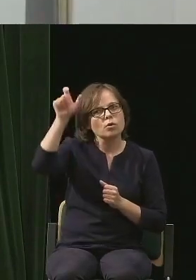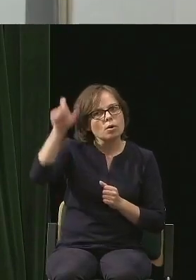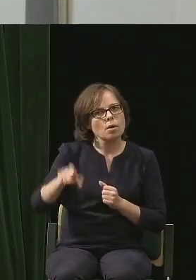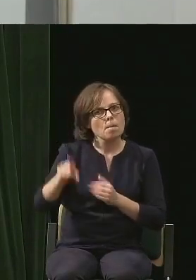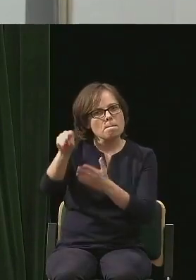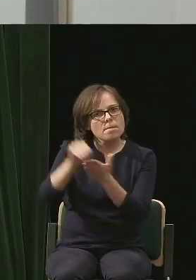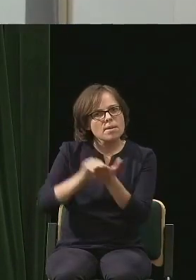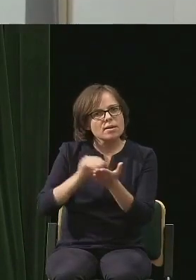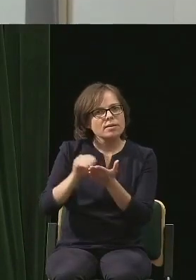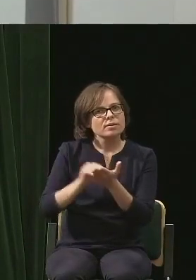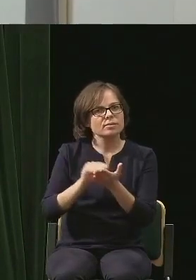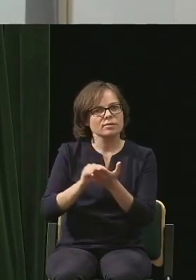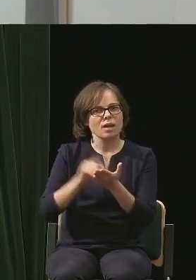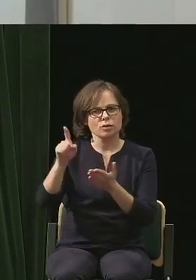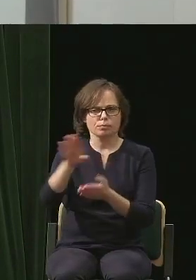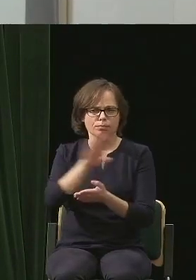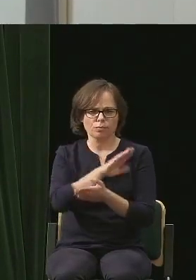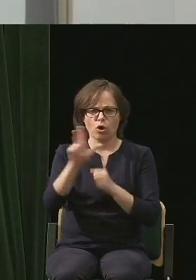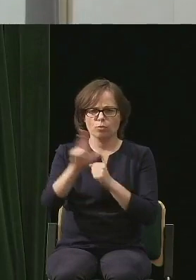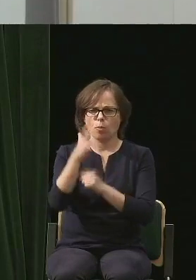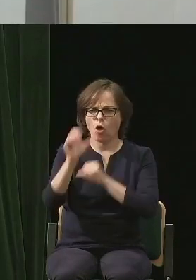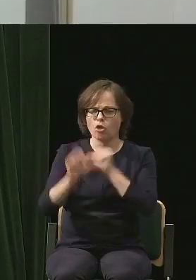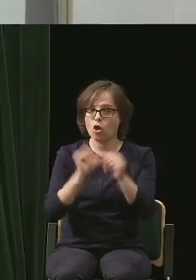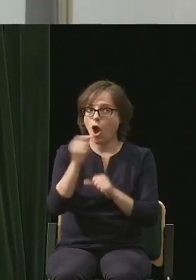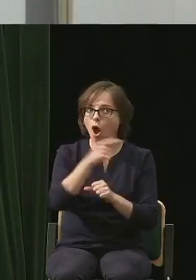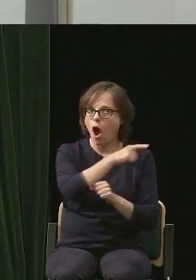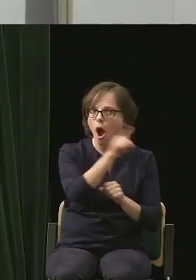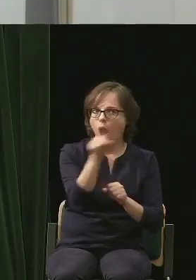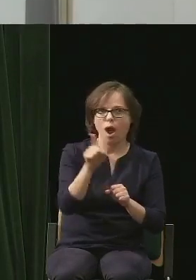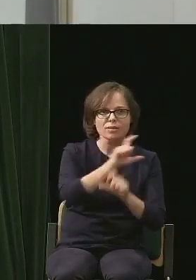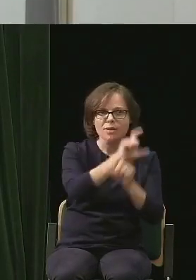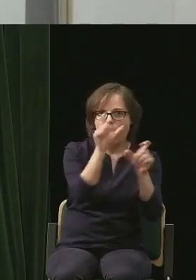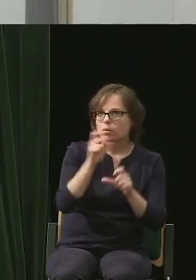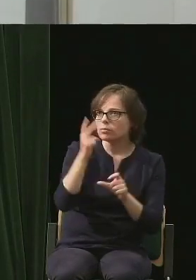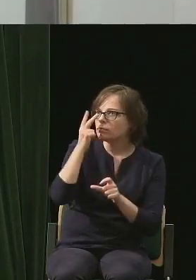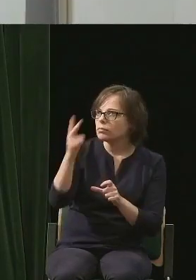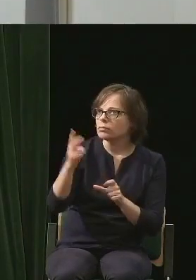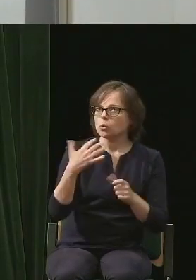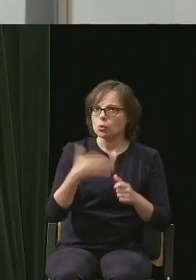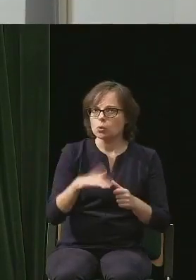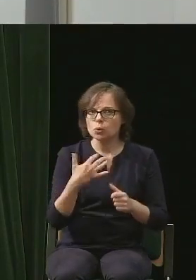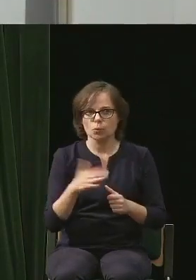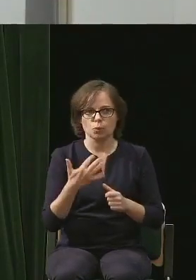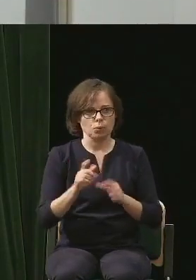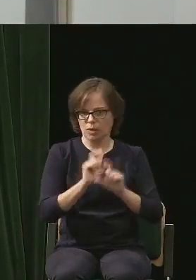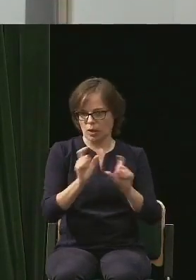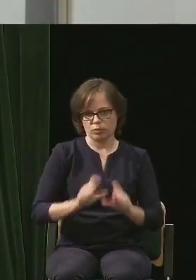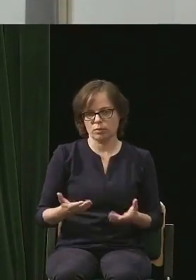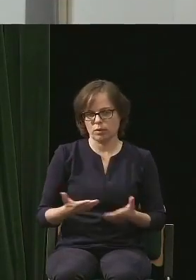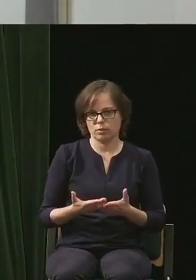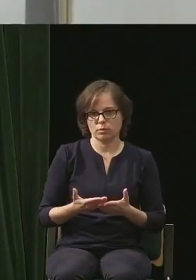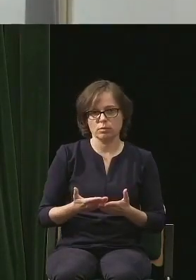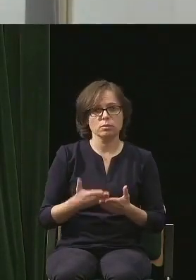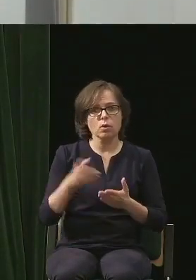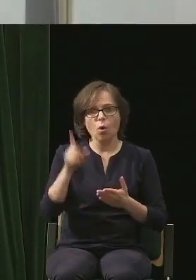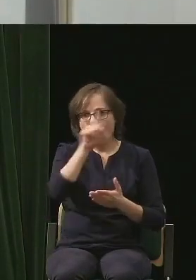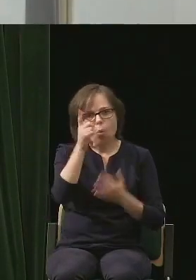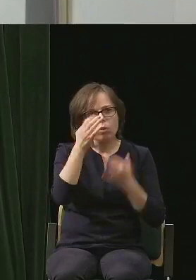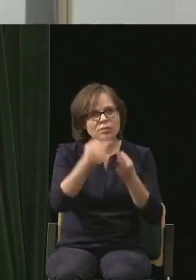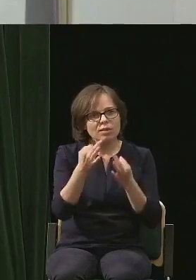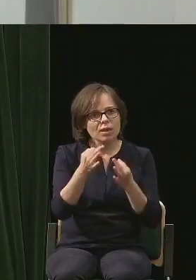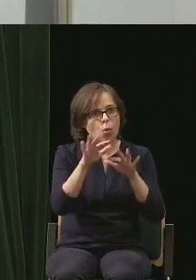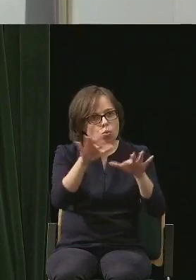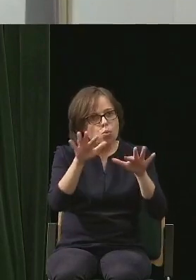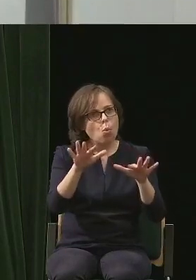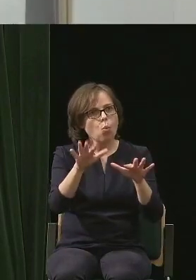pisarz, który zmarł w 1985 roku i który tak naprawdę wcale nie jest tak dzisiaj często czytany przez